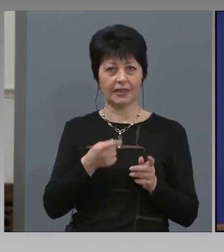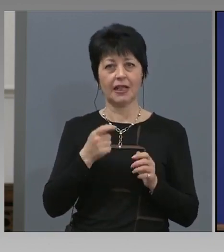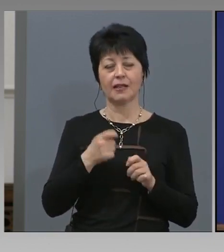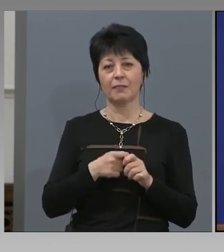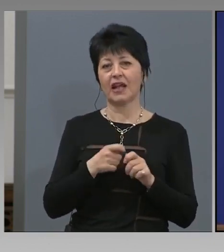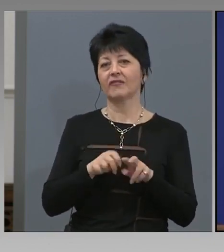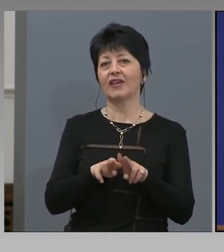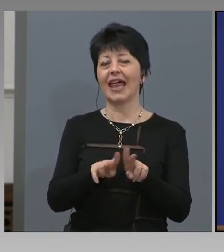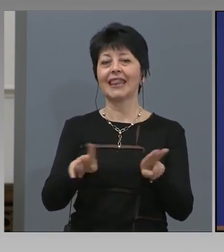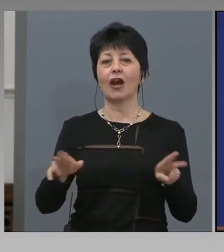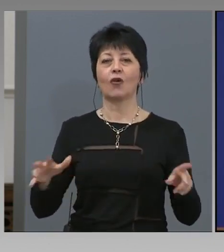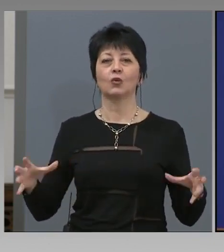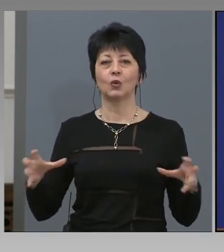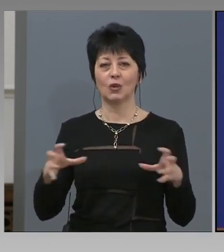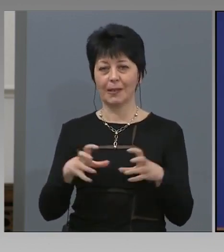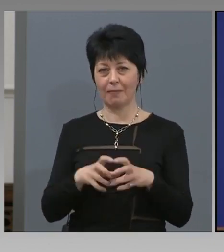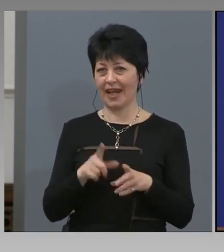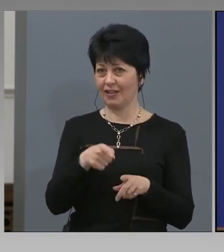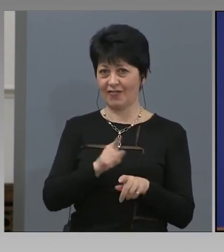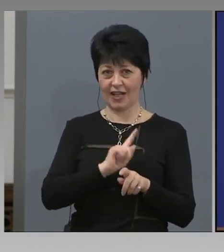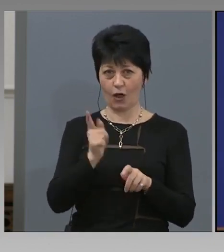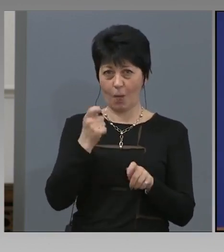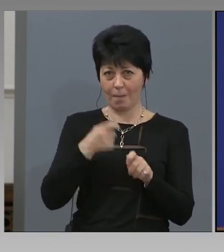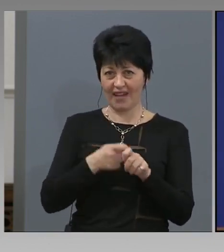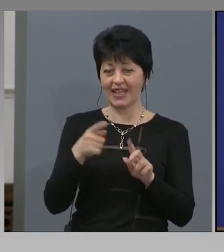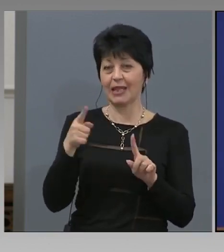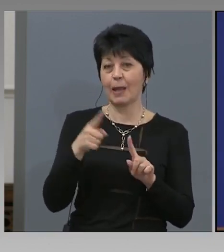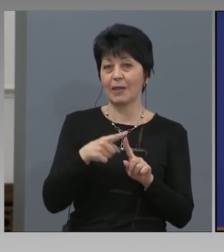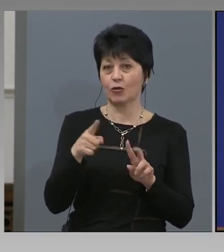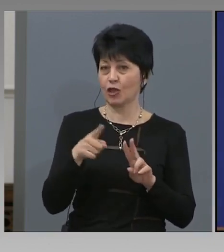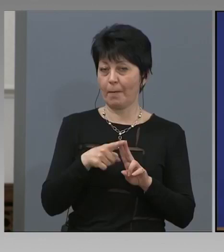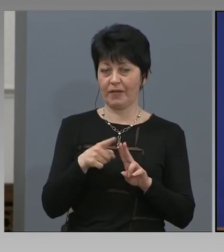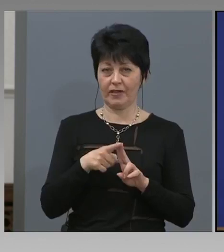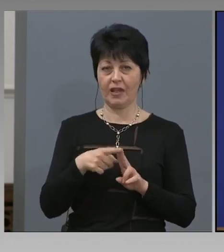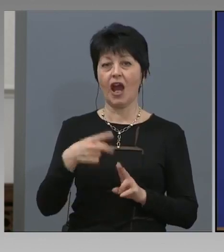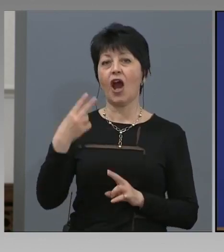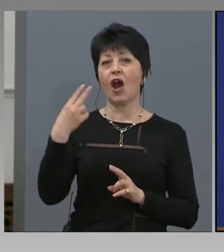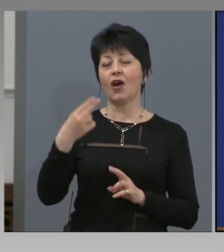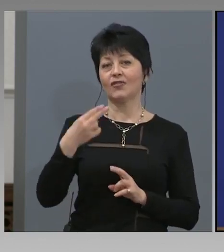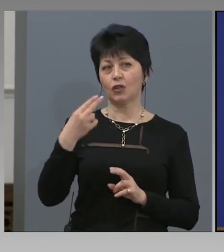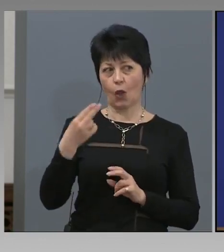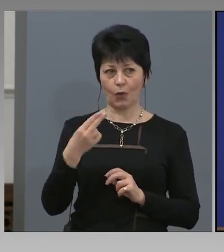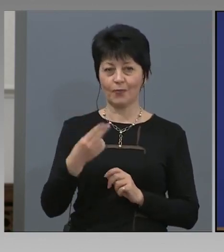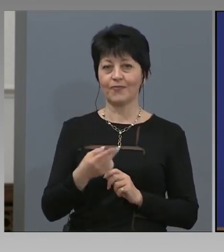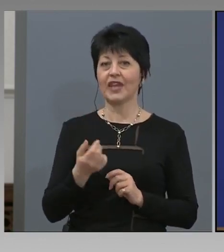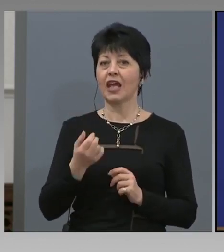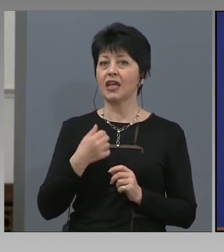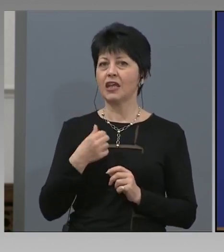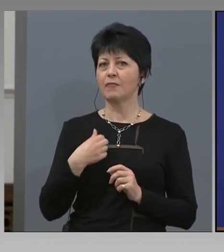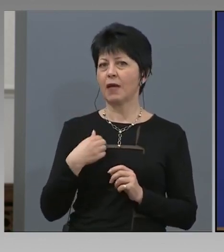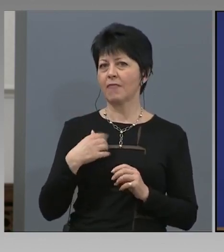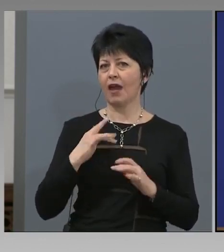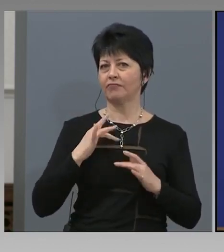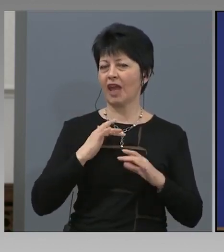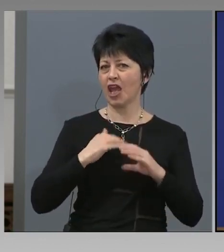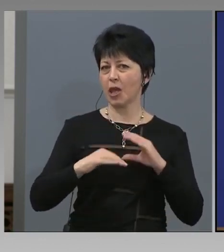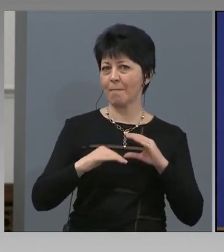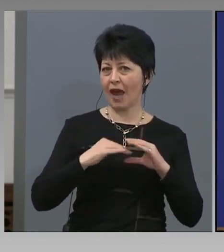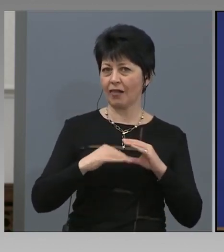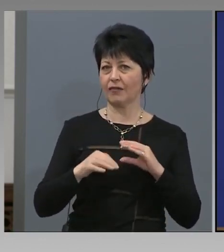Не ги правите Менушка Петкова. Второ, имаме вчера и мейл от Европейската комисия, който